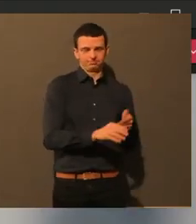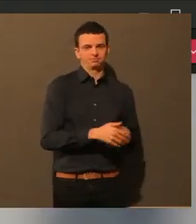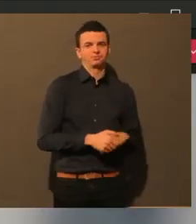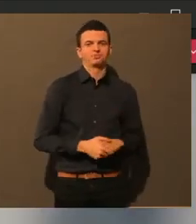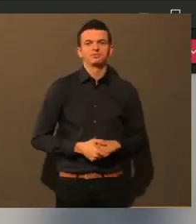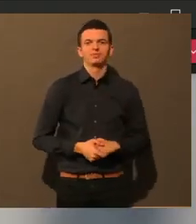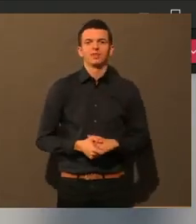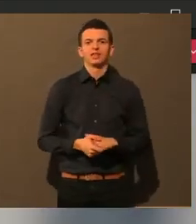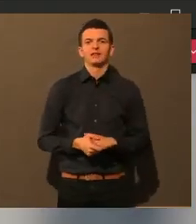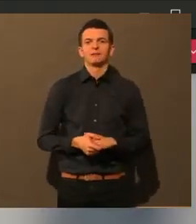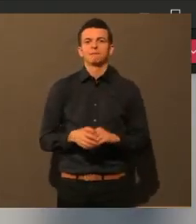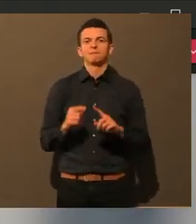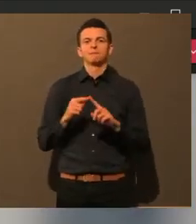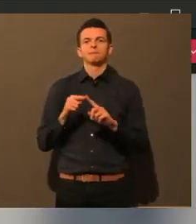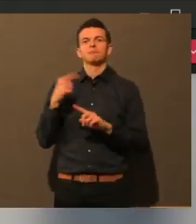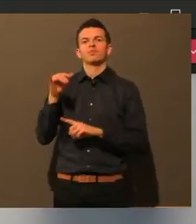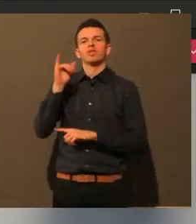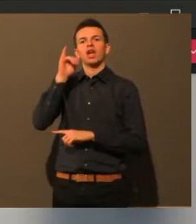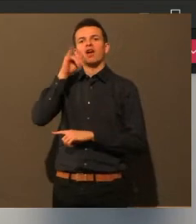Frau Smohota.